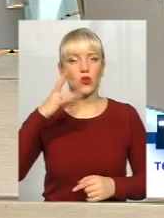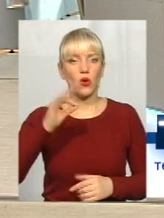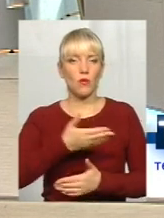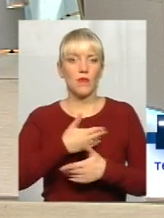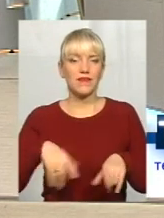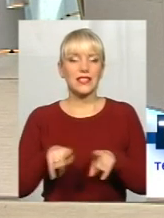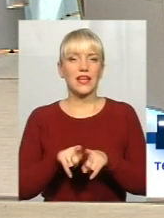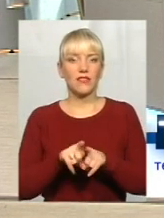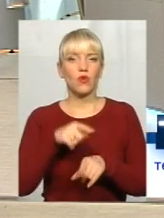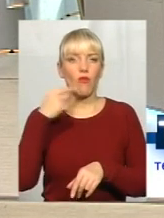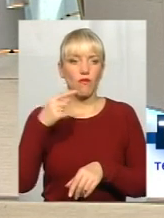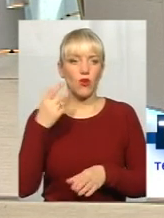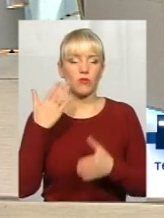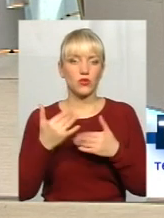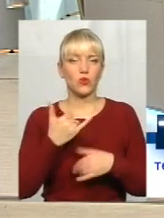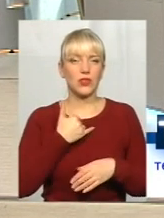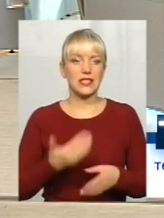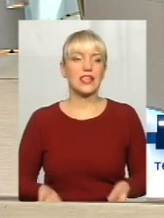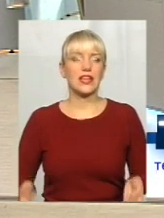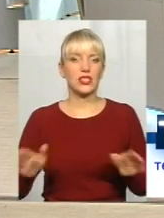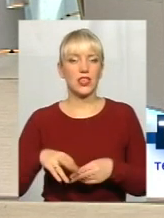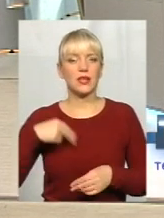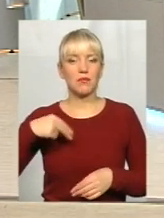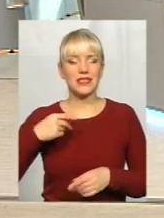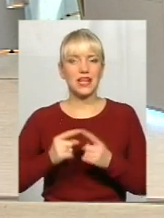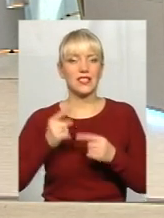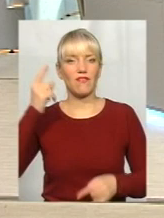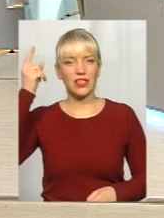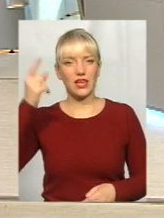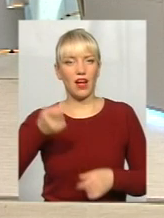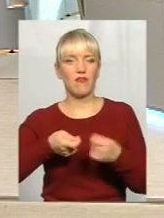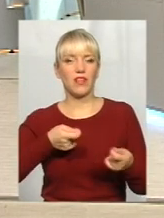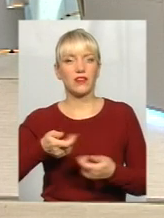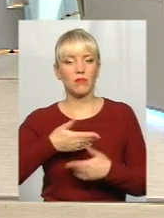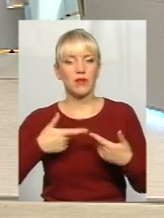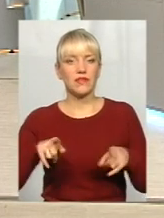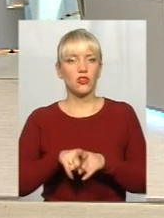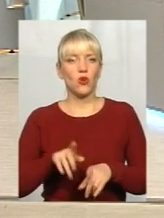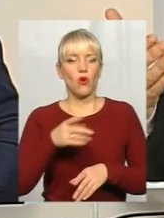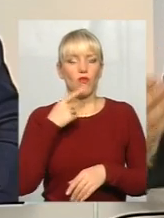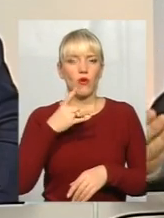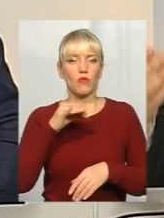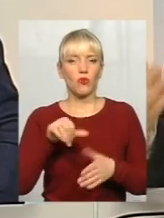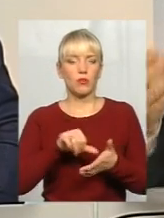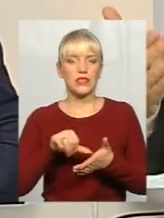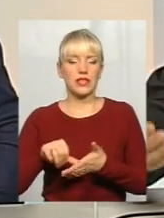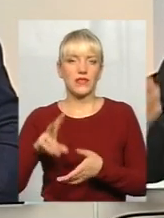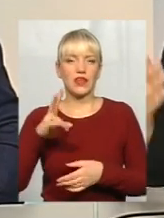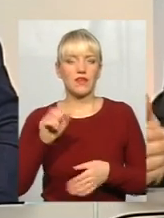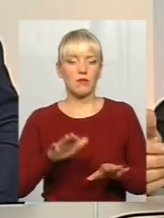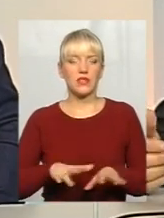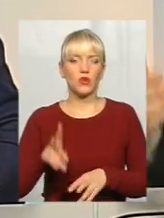говоримо за, якщо в нас залишається президентська вертикаль влади, то ми все рівно говоримо про якихось представників на місцях, які повинні